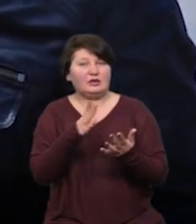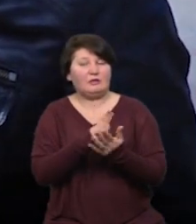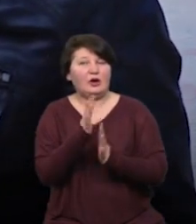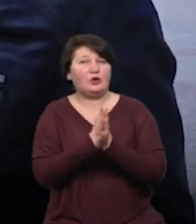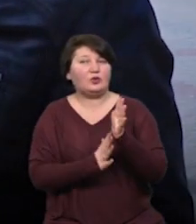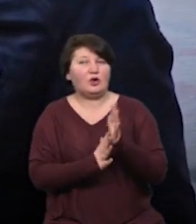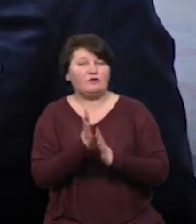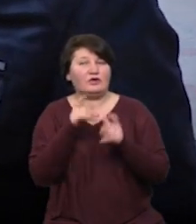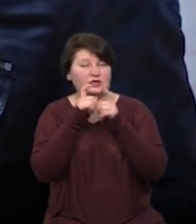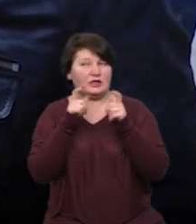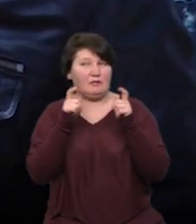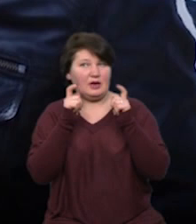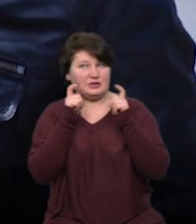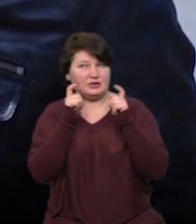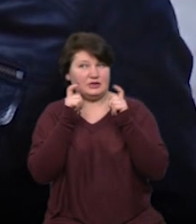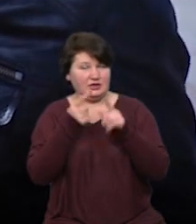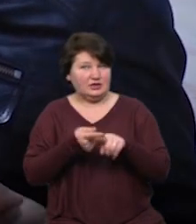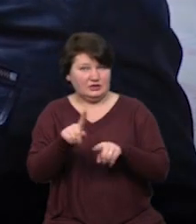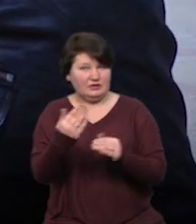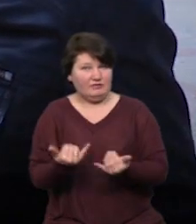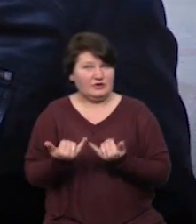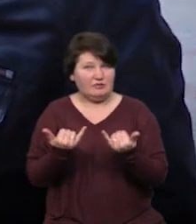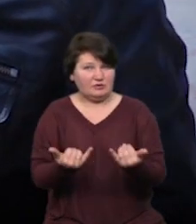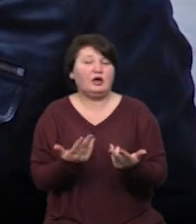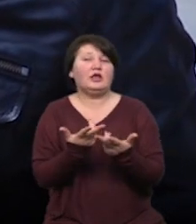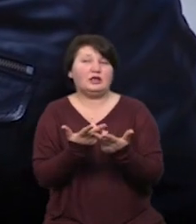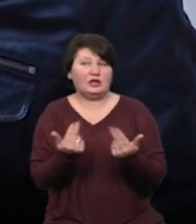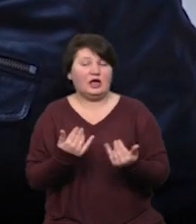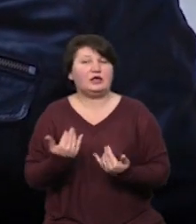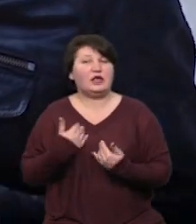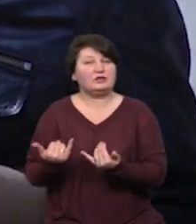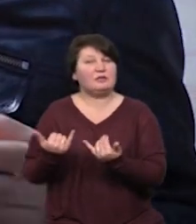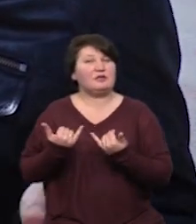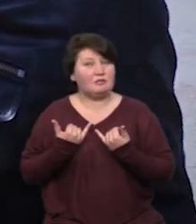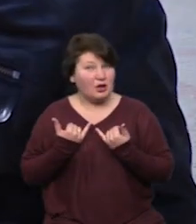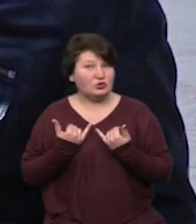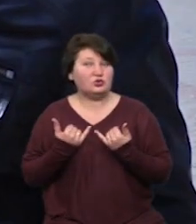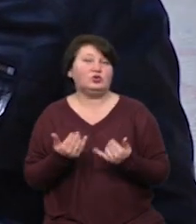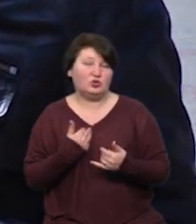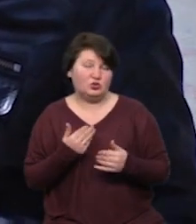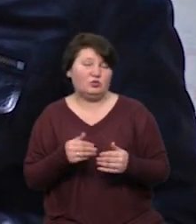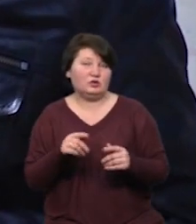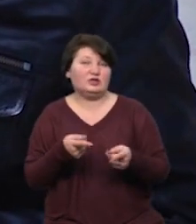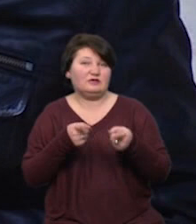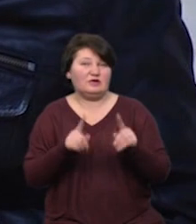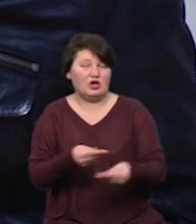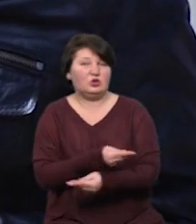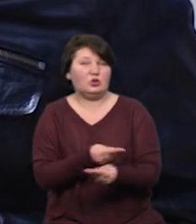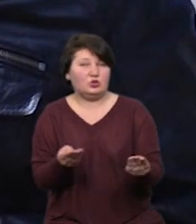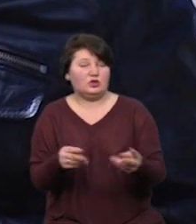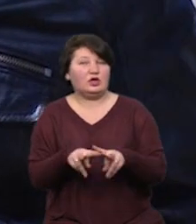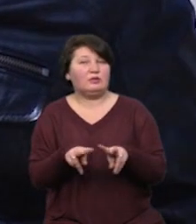маски. Це ви їх забезпечуєте? Так, нас забезпечують волонтери всі бажаючі, ми, відповідно, на час роздачі також роздаємо.